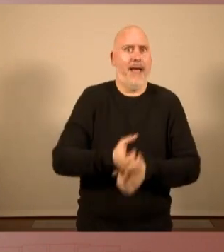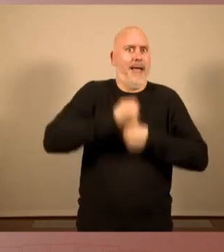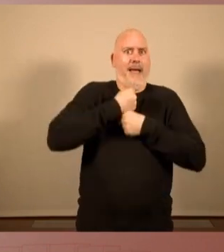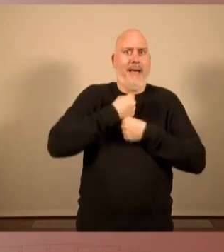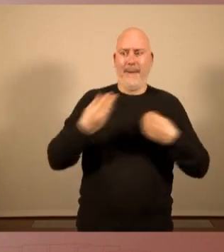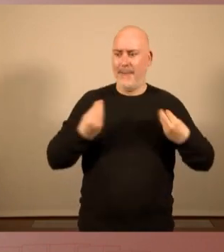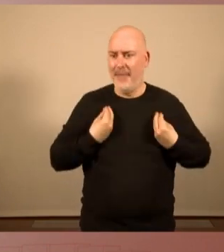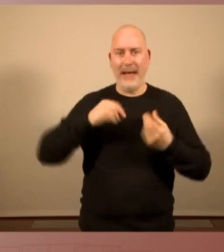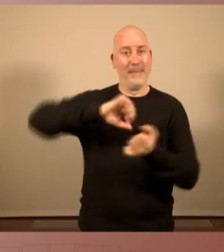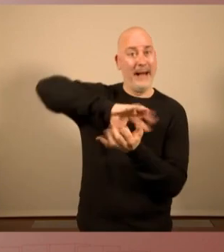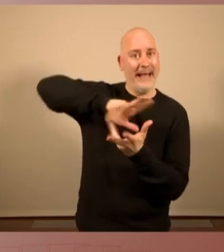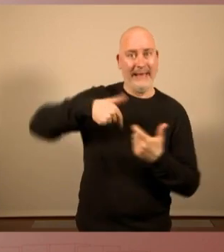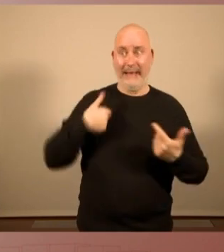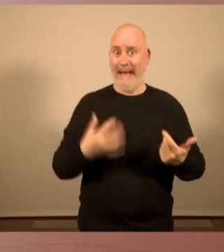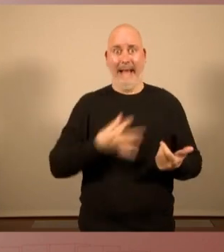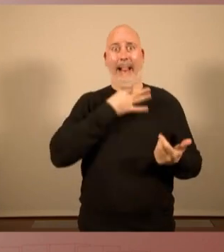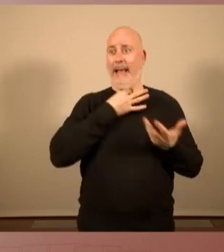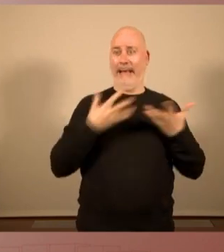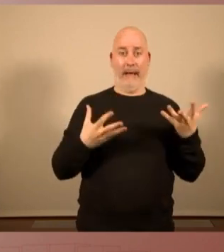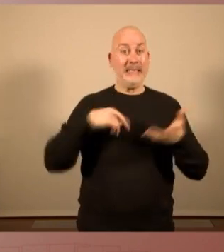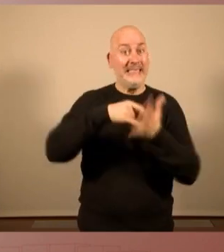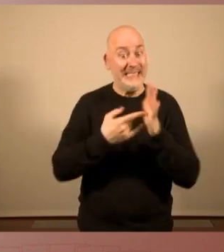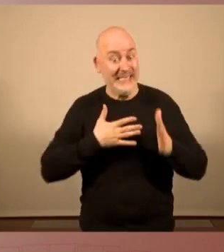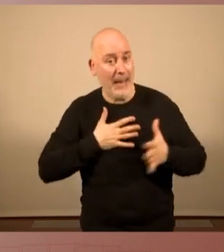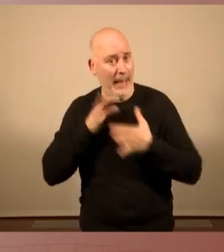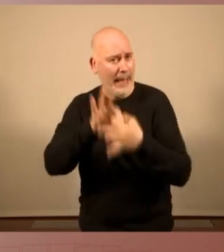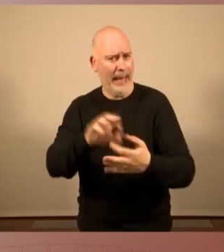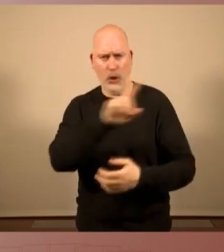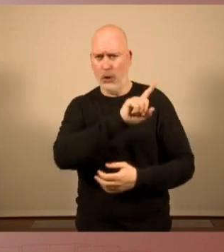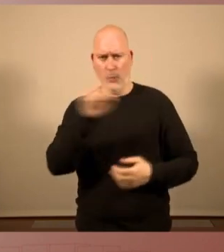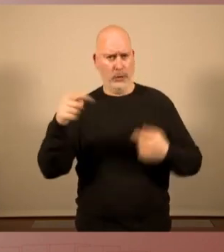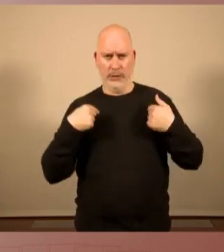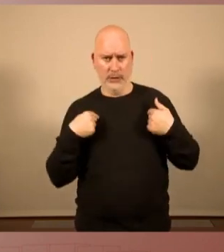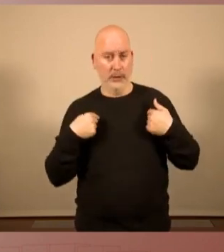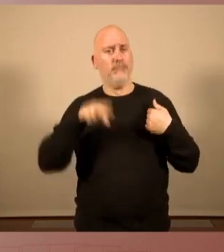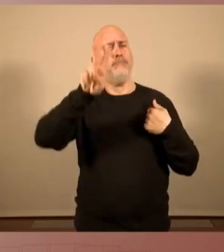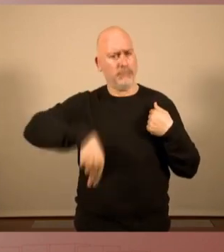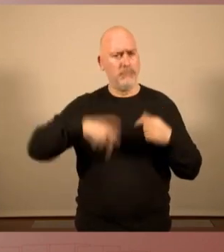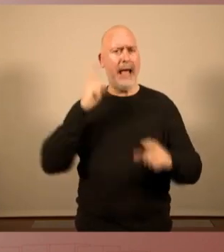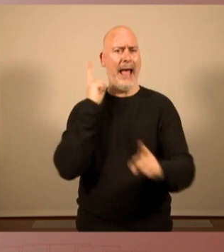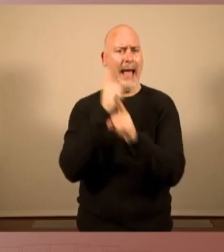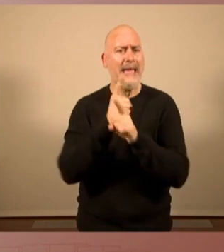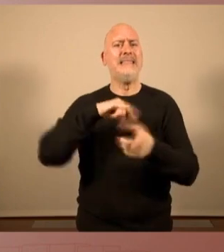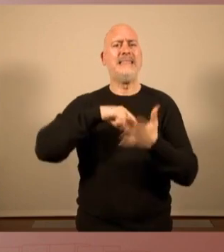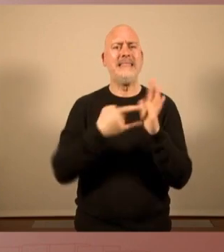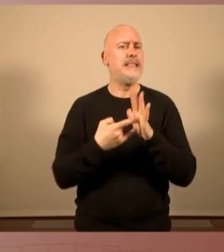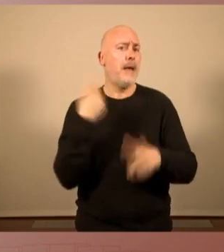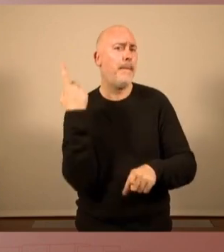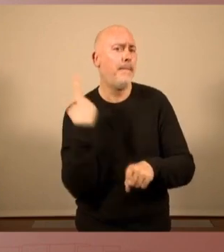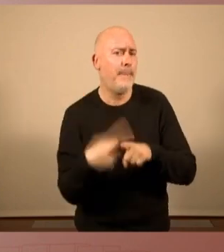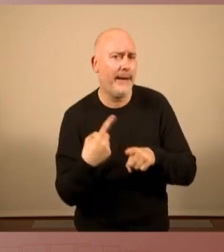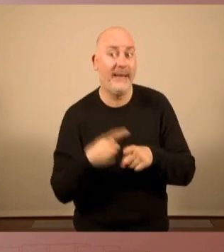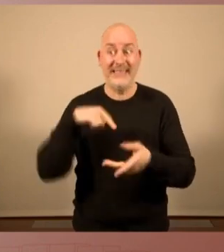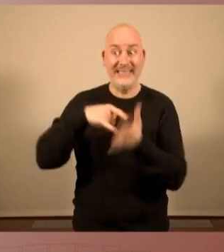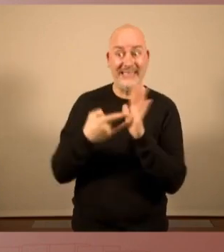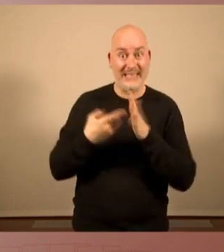no és el nostre sistema. Que quedi clar que som antisistema perquè aquest no és el